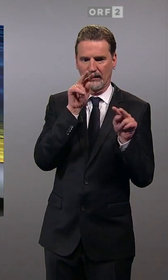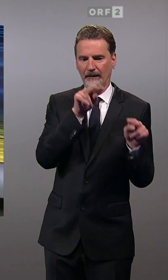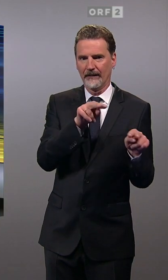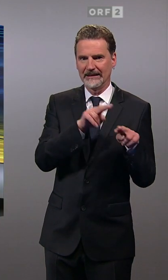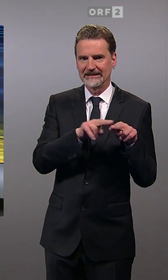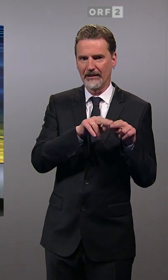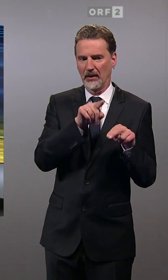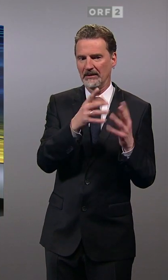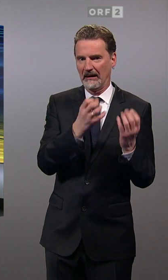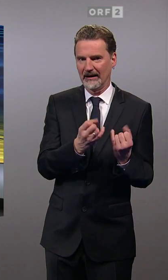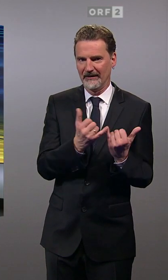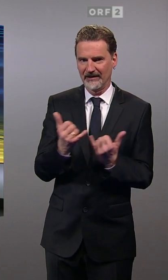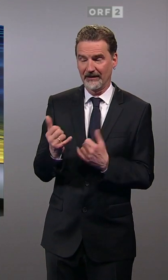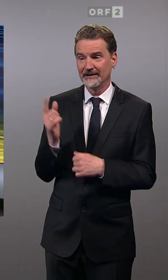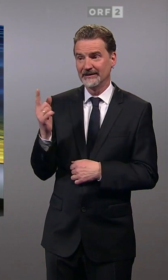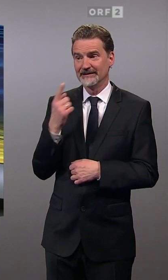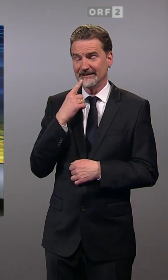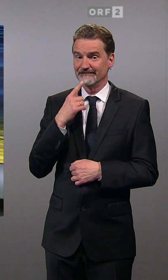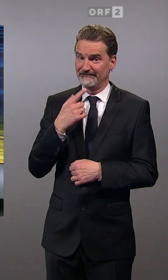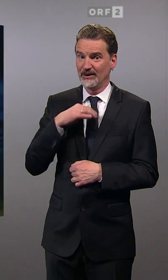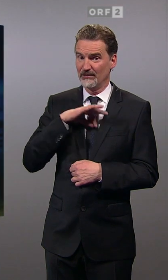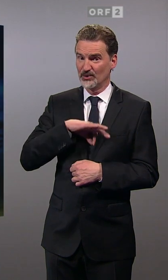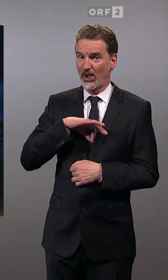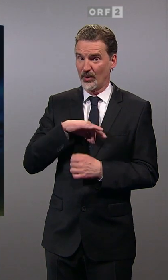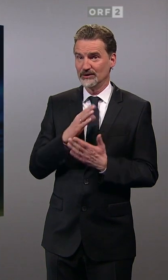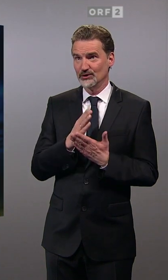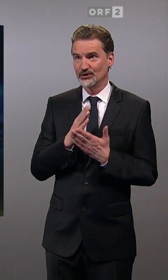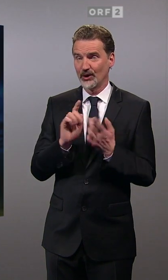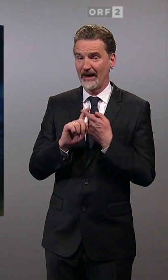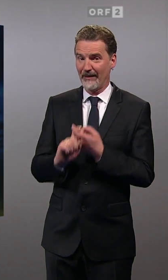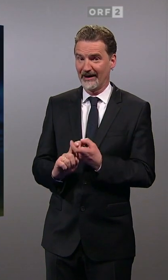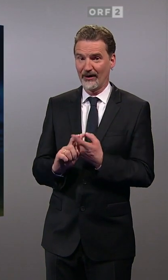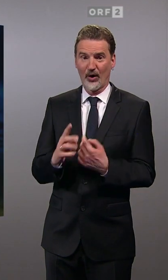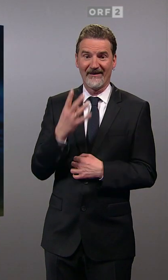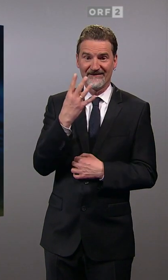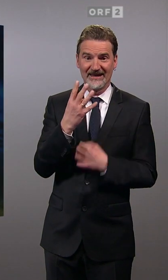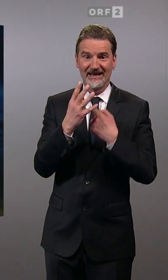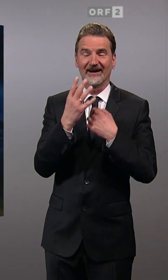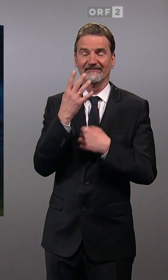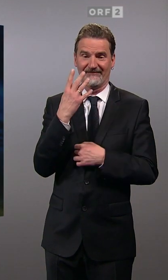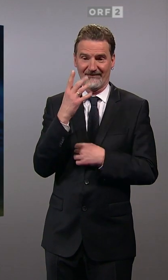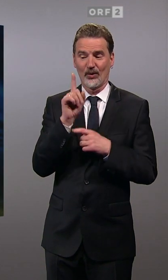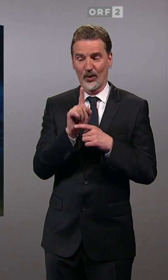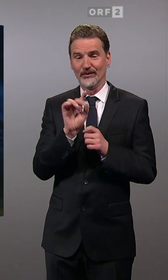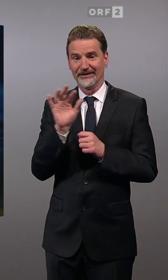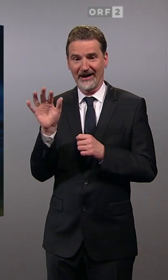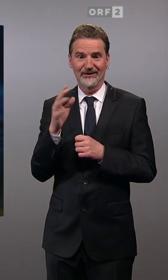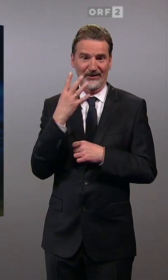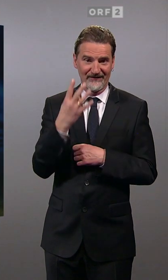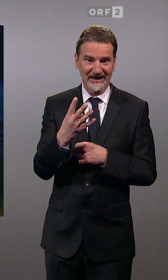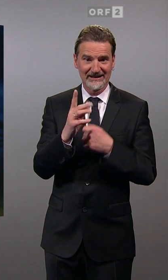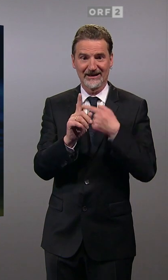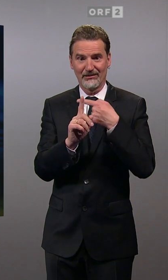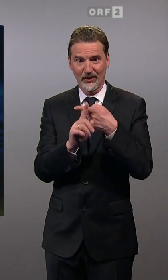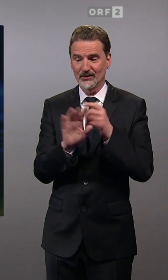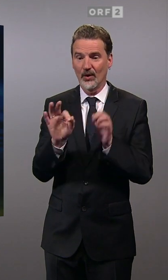Pölten. Das wird psychologisch schon ein bisschen davon abhängen, ob jetzt ein Vierer davor steht bei diesem Ergebnis heute oder nur